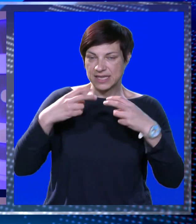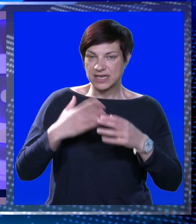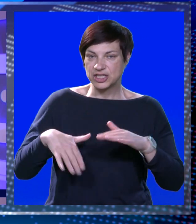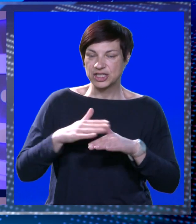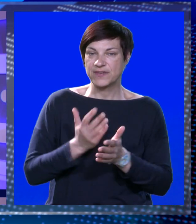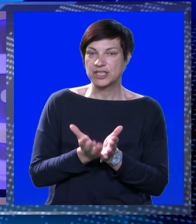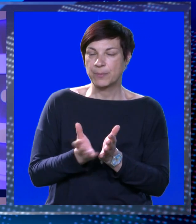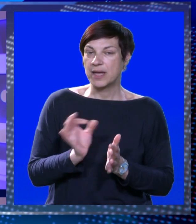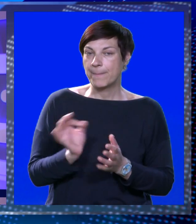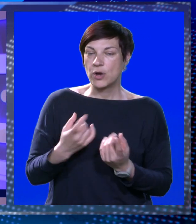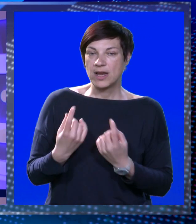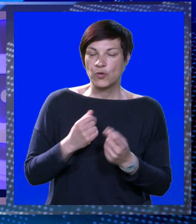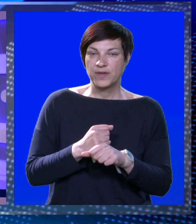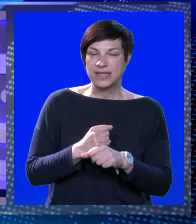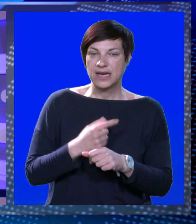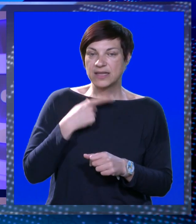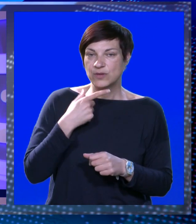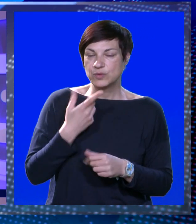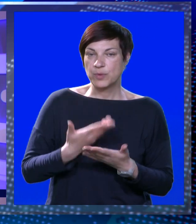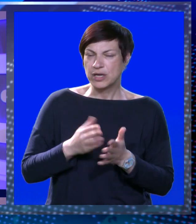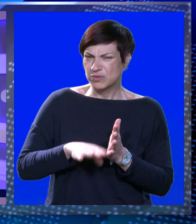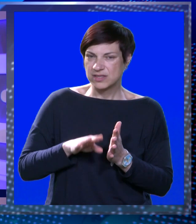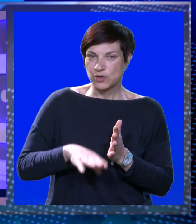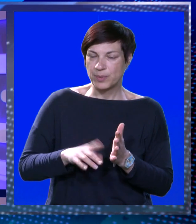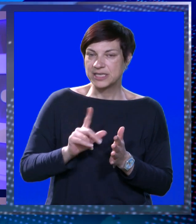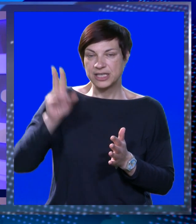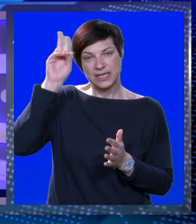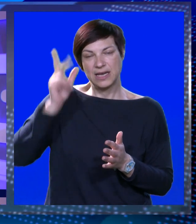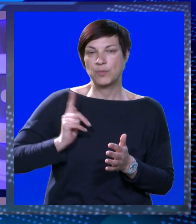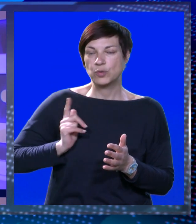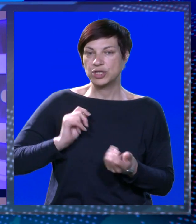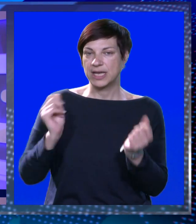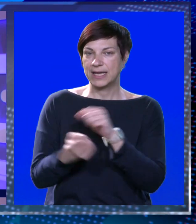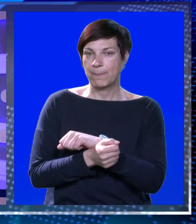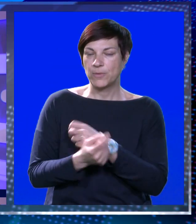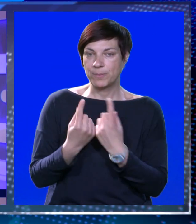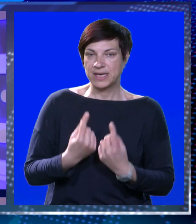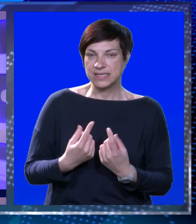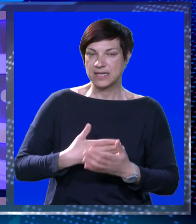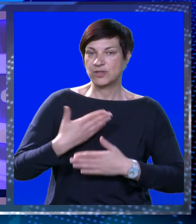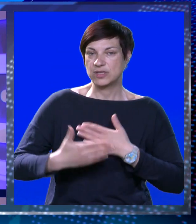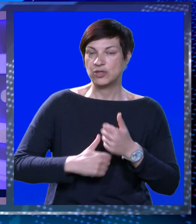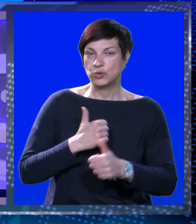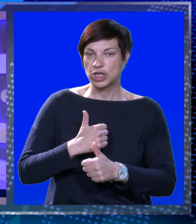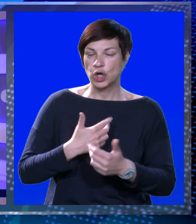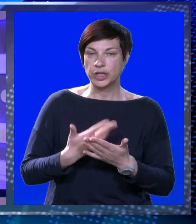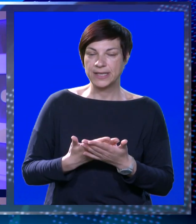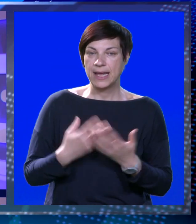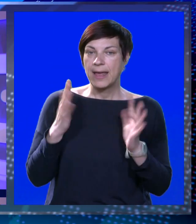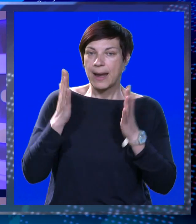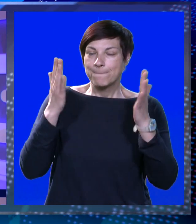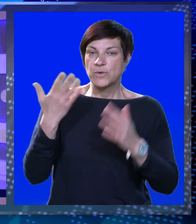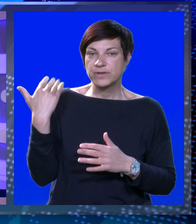tražeći veće plaće i bolje uvjete rada uz poruku da su obezvrijeđeni i ne mogu čekati promjene svoga statusa do iduće godine.